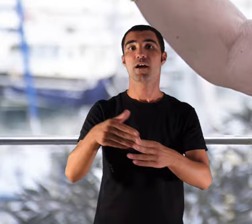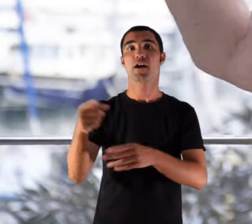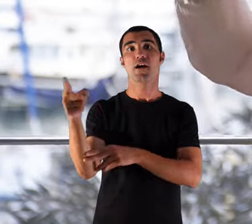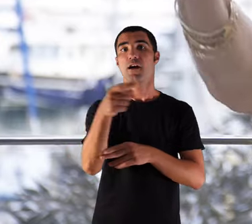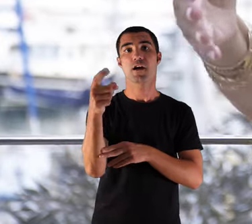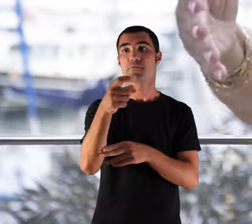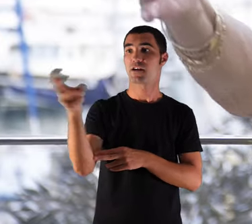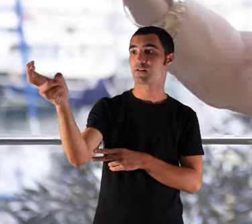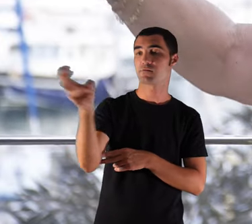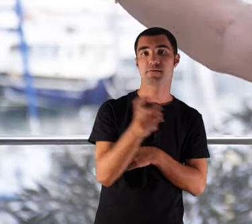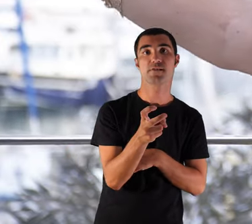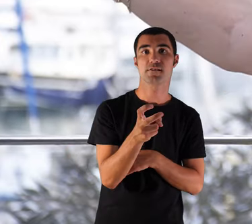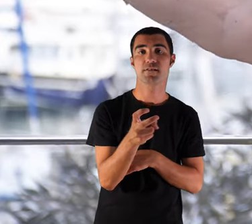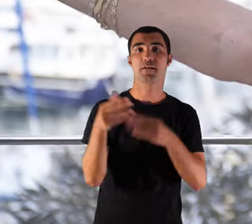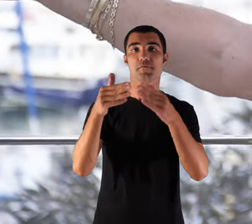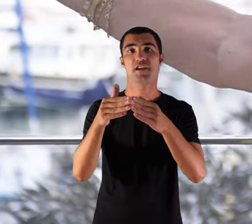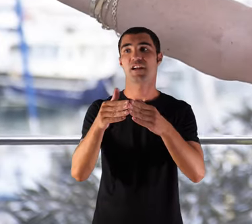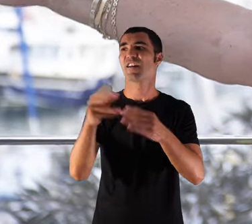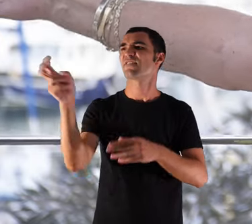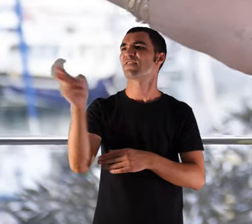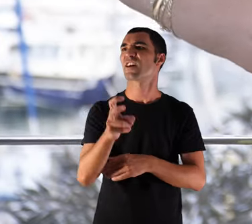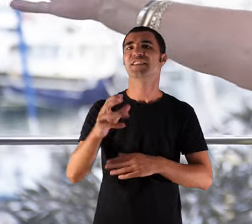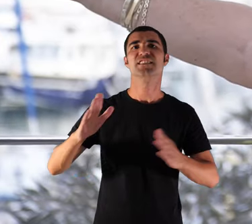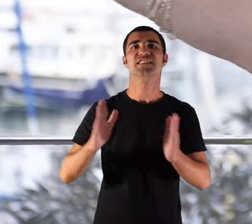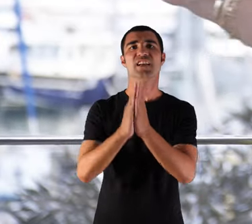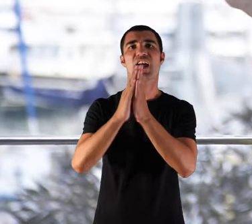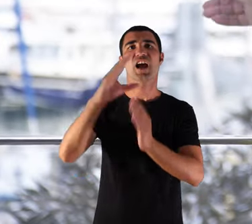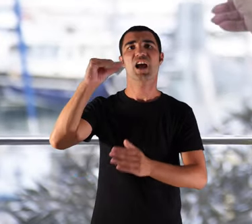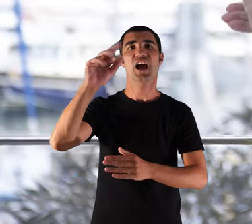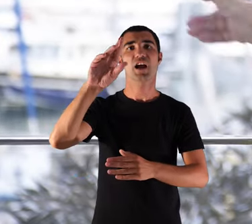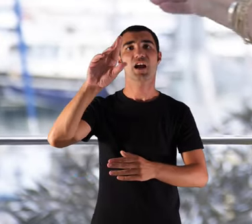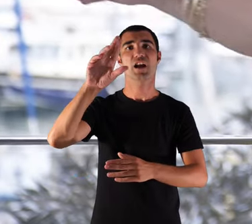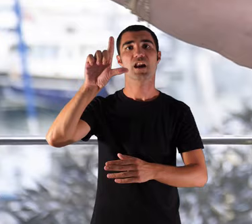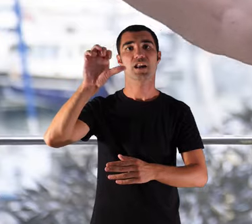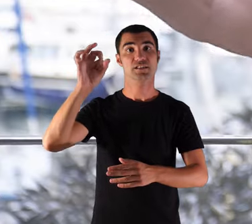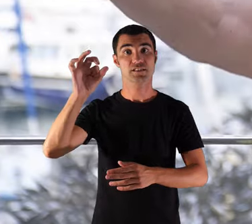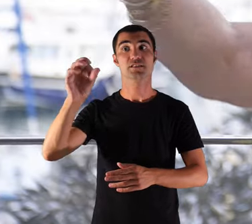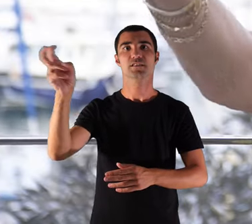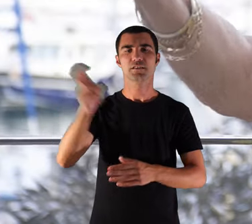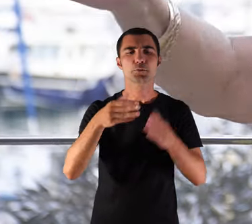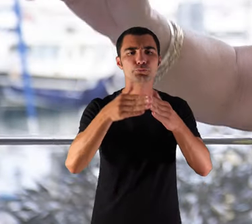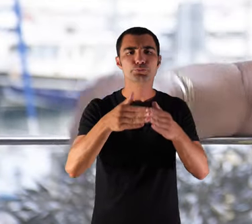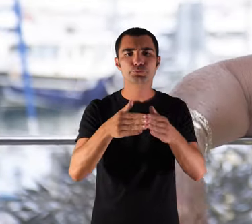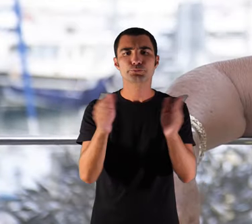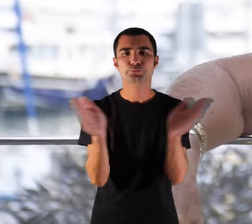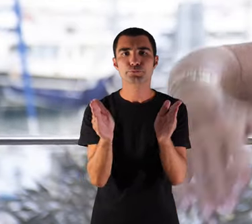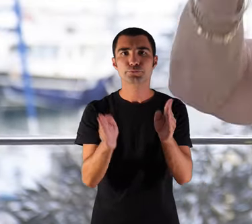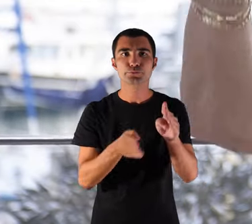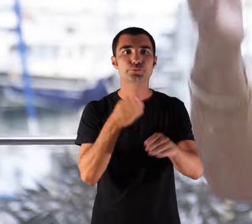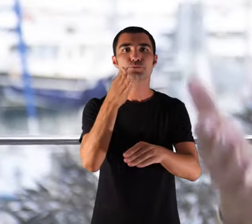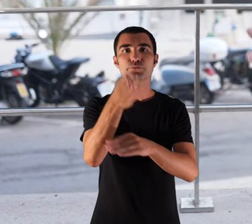de Sant Carles venien d'aquí i ell sempre se n'anava amb botat que hi havia aquí a sopar a les barques